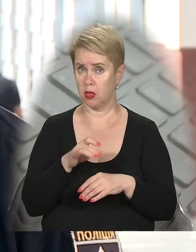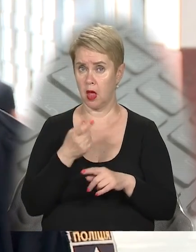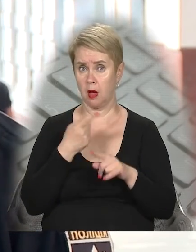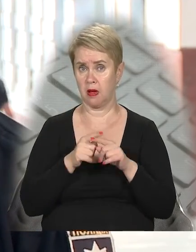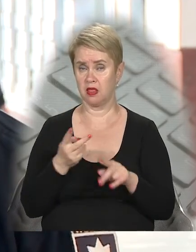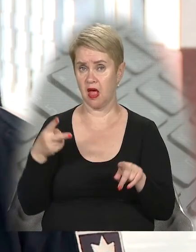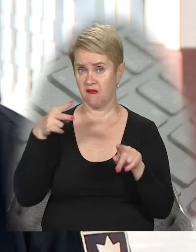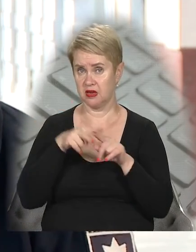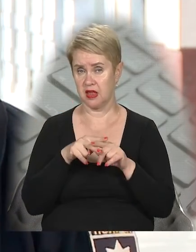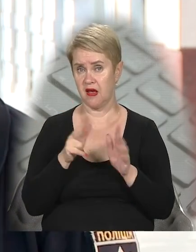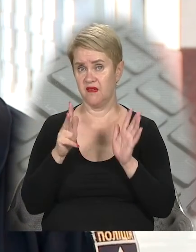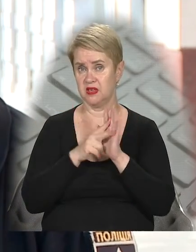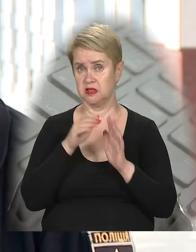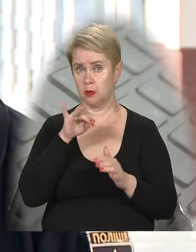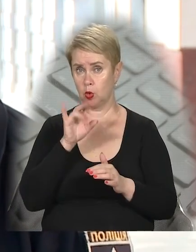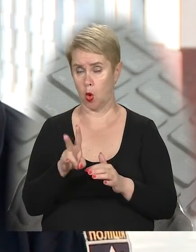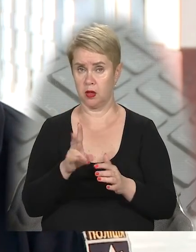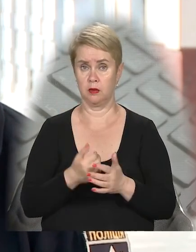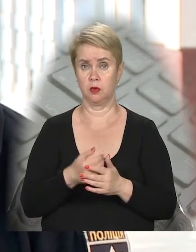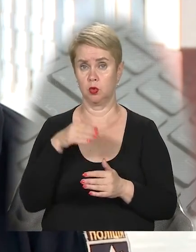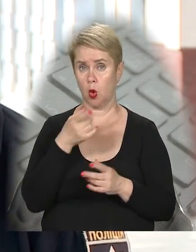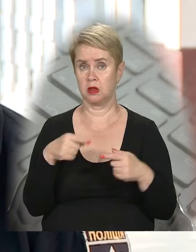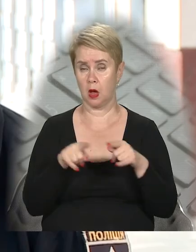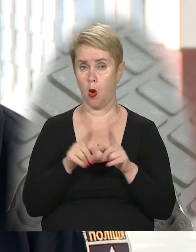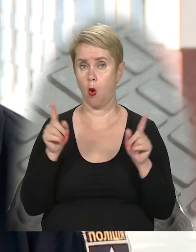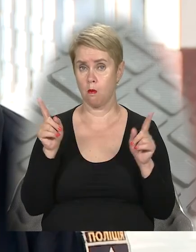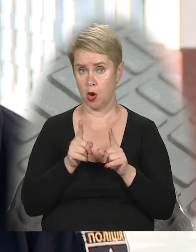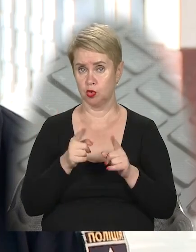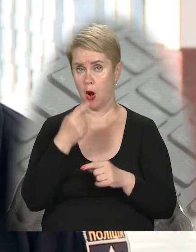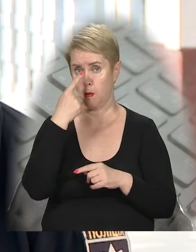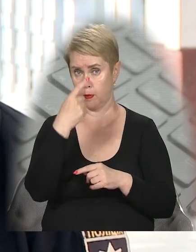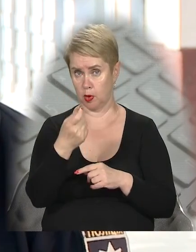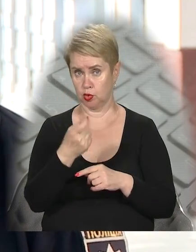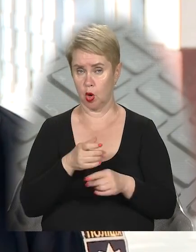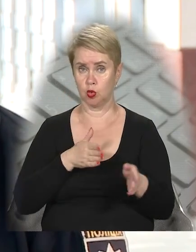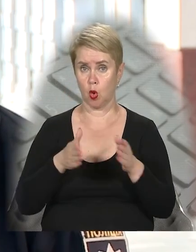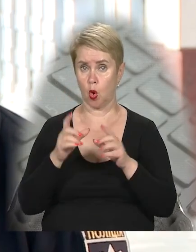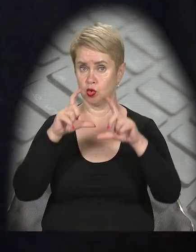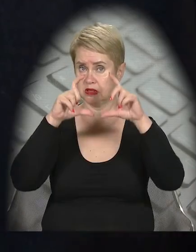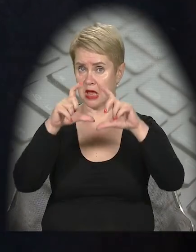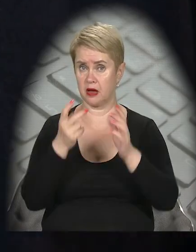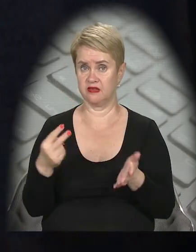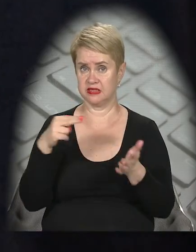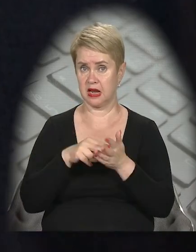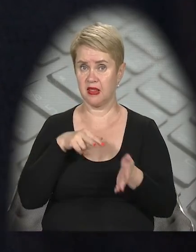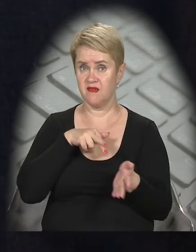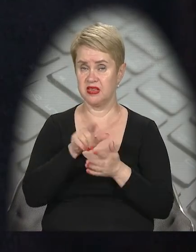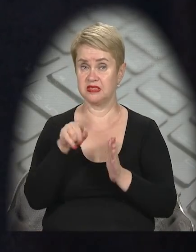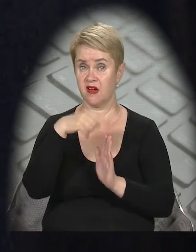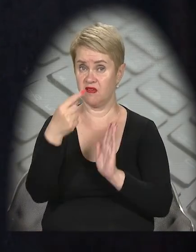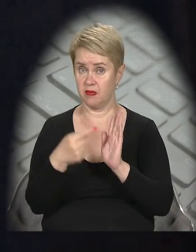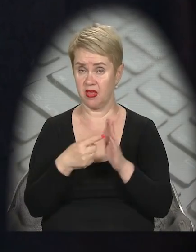навантаженням на вість 7 тонн. Про таке обмеження попереджають дорожні знаки, встановлюються на в'їзді в місто.